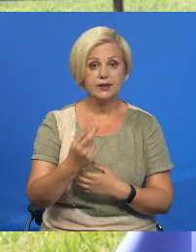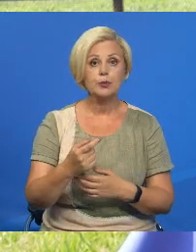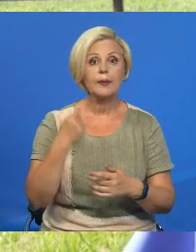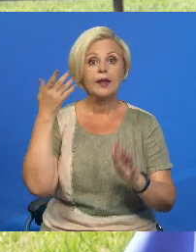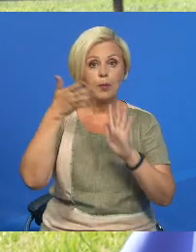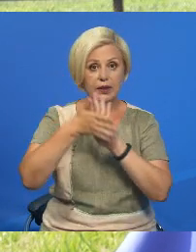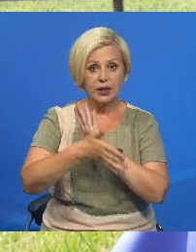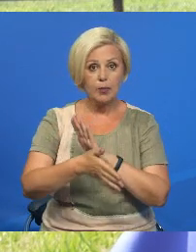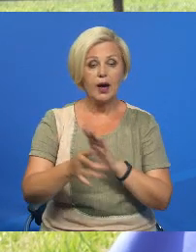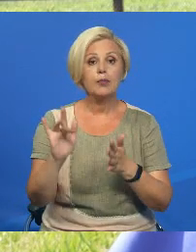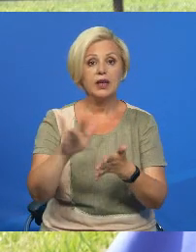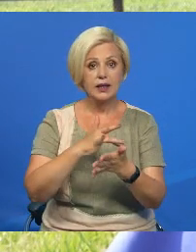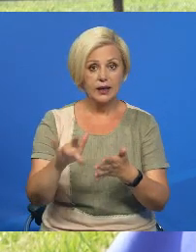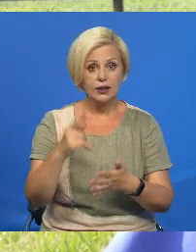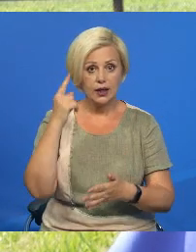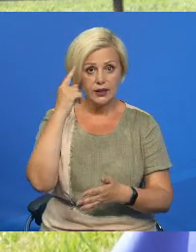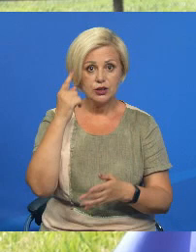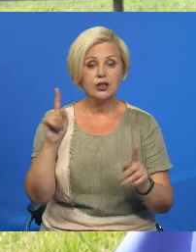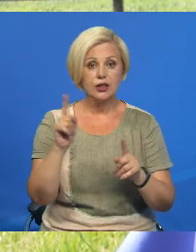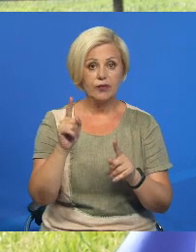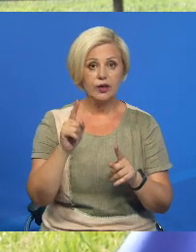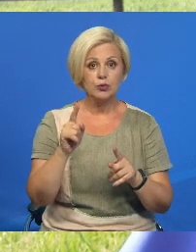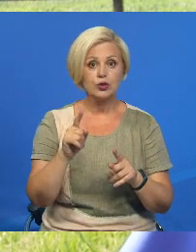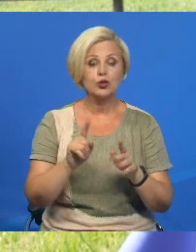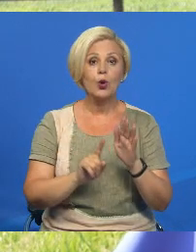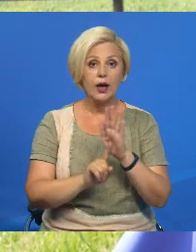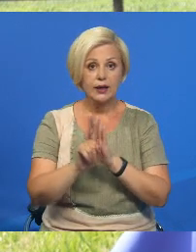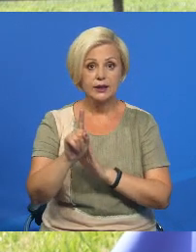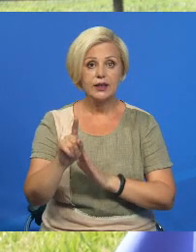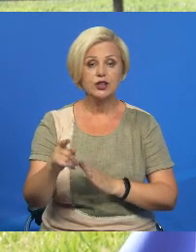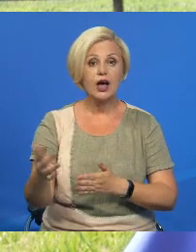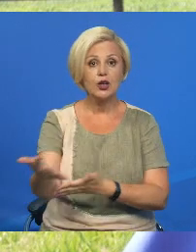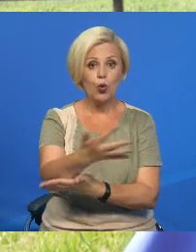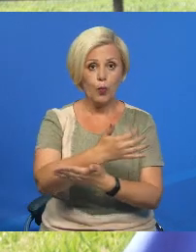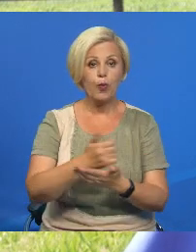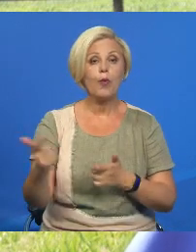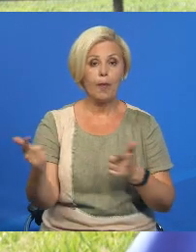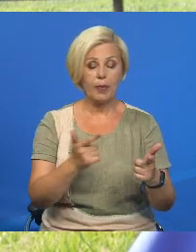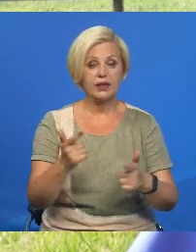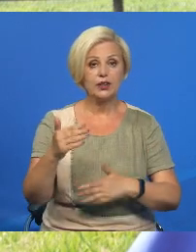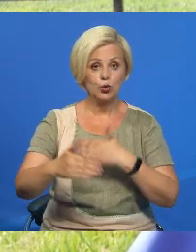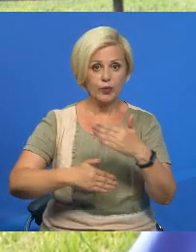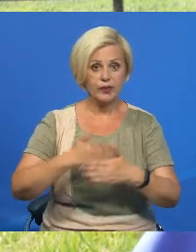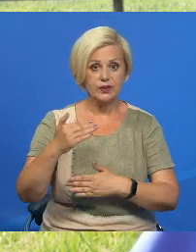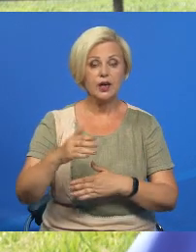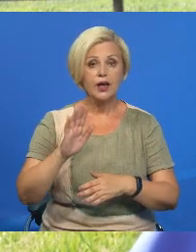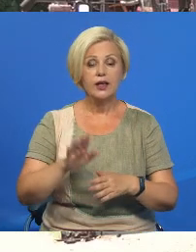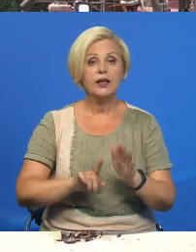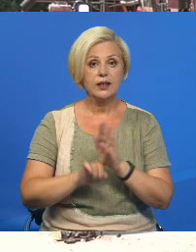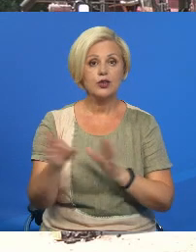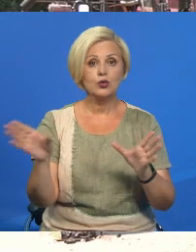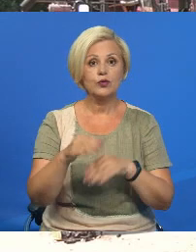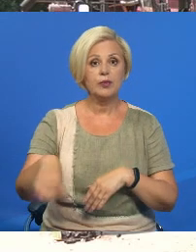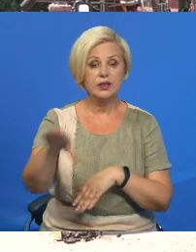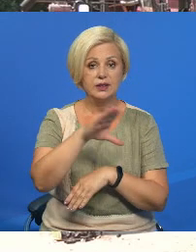понимаем и рассчитываем, что они к началу уборочной подготовят технику и войдут в уборочную вместе со всеми.